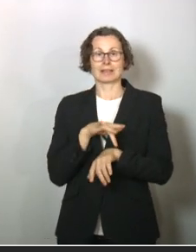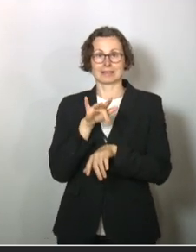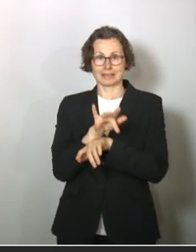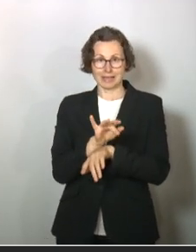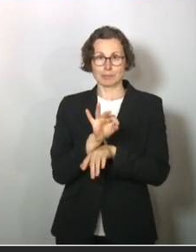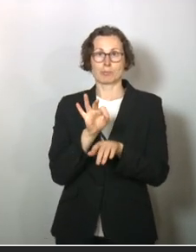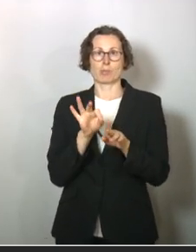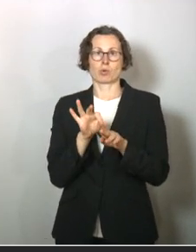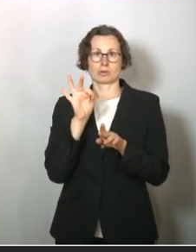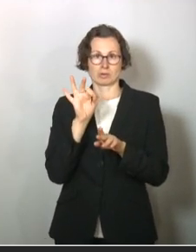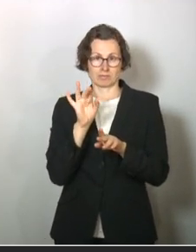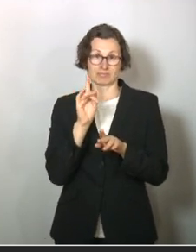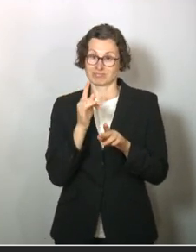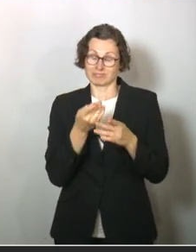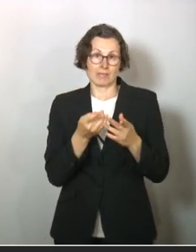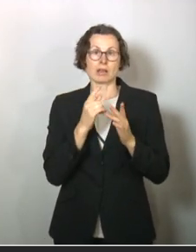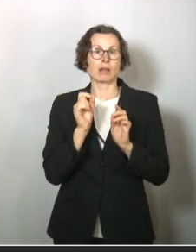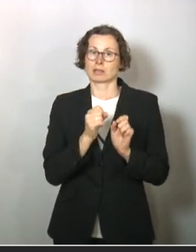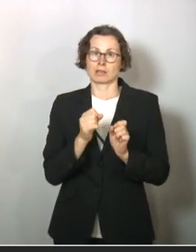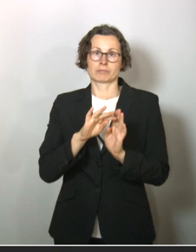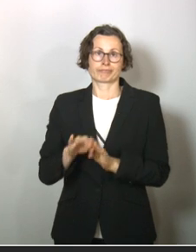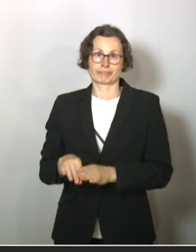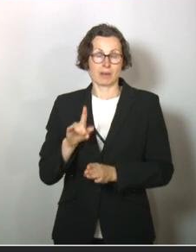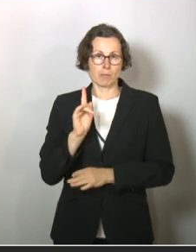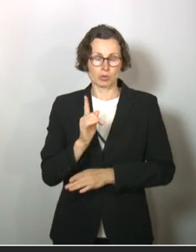auf den Tisch, den kann man nicht unterdrücken.